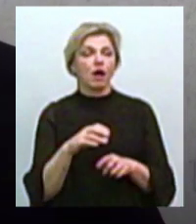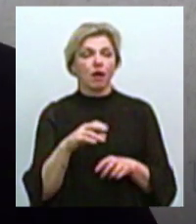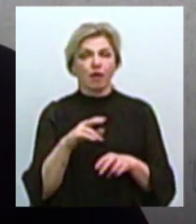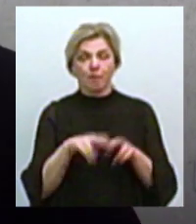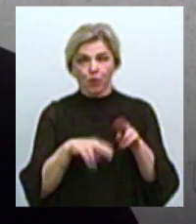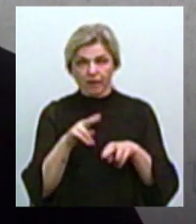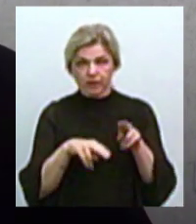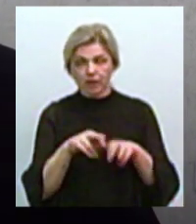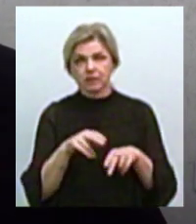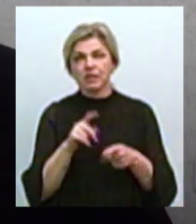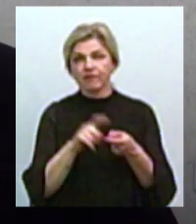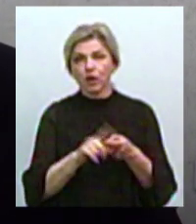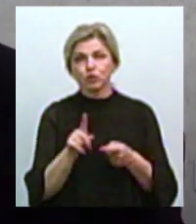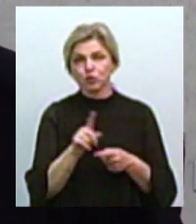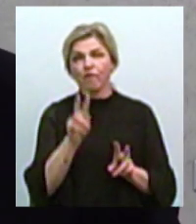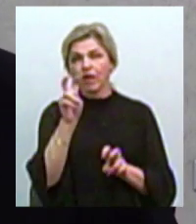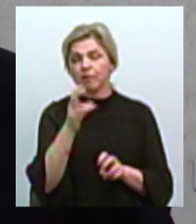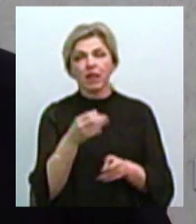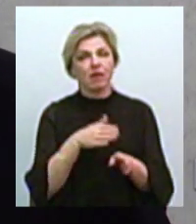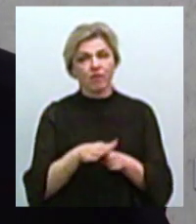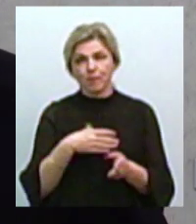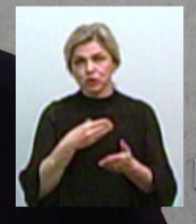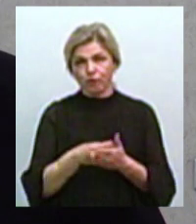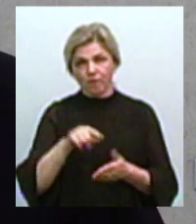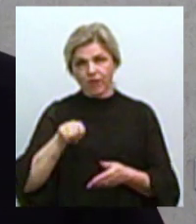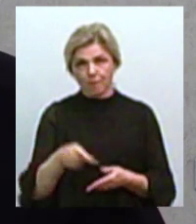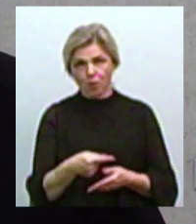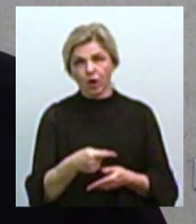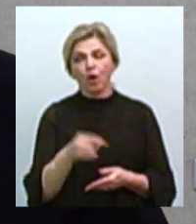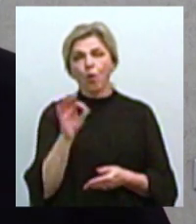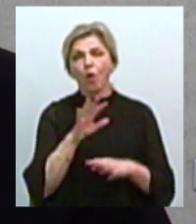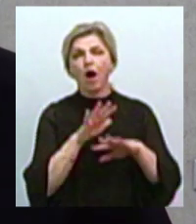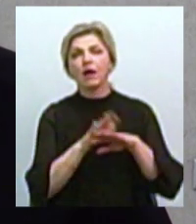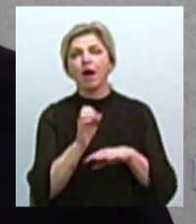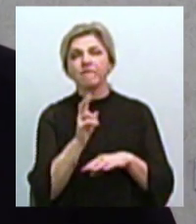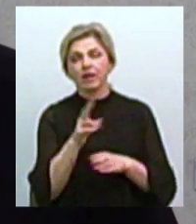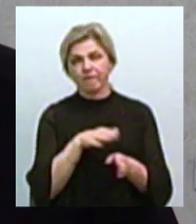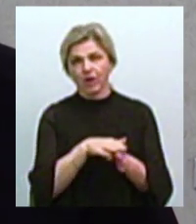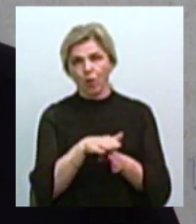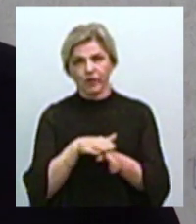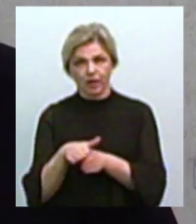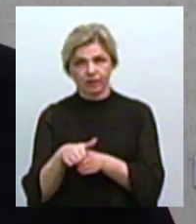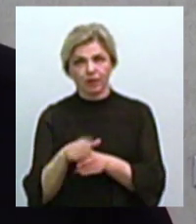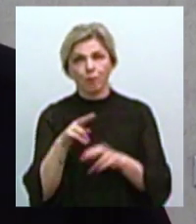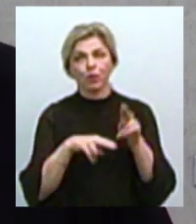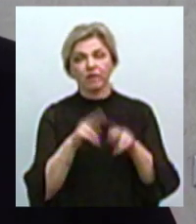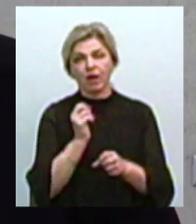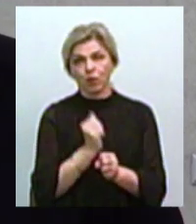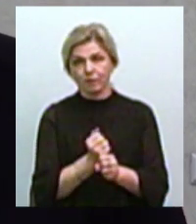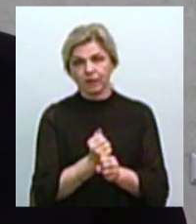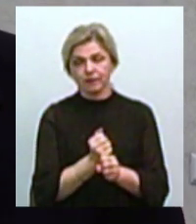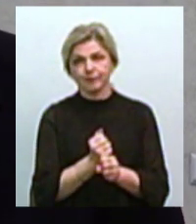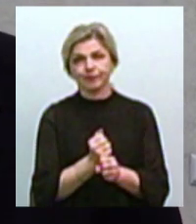підрядник не виконує свої вимоги до графіку виконання будівельних робіт